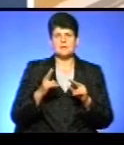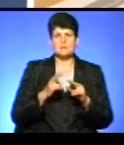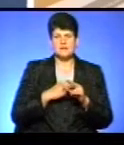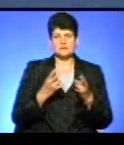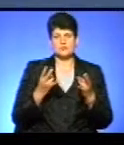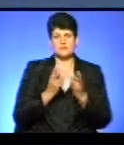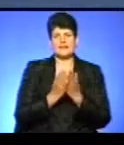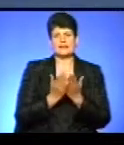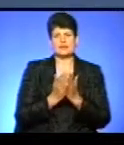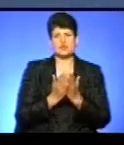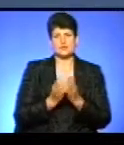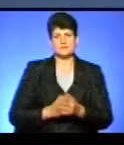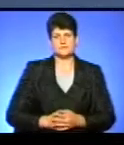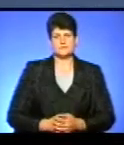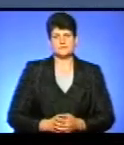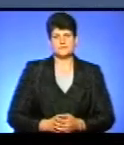книжок.